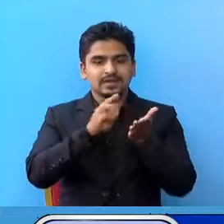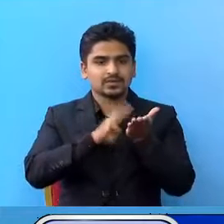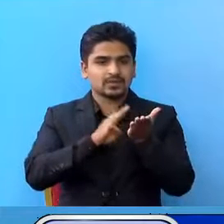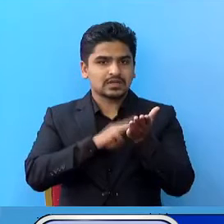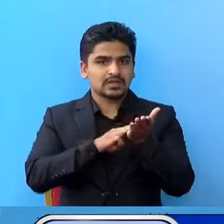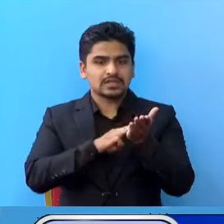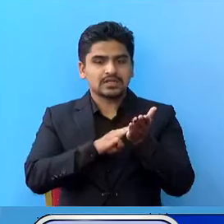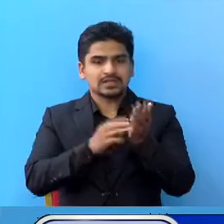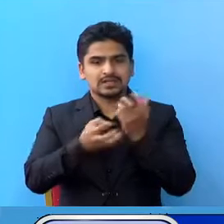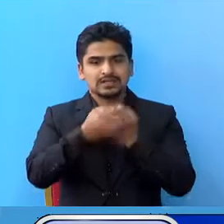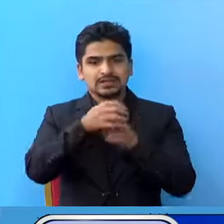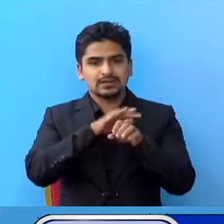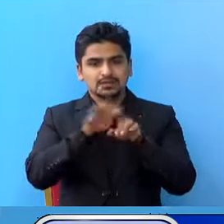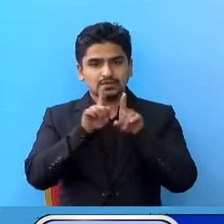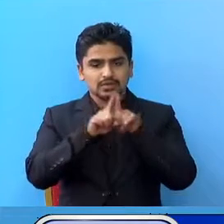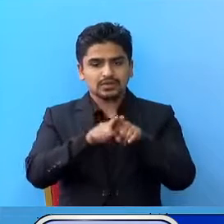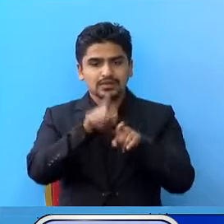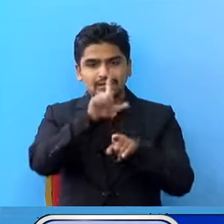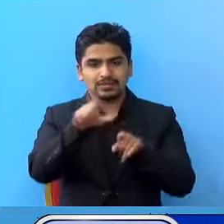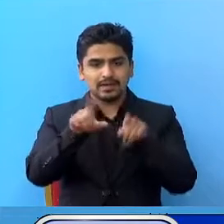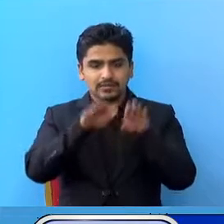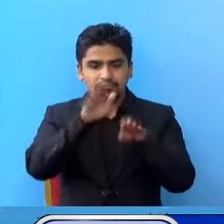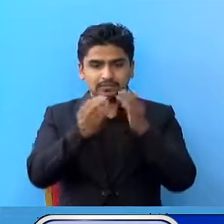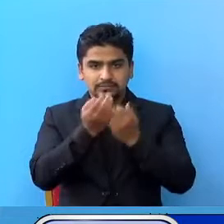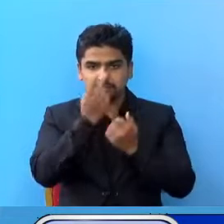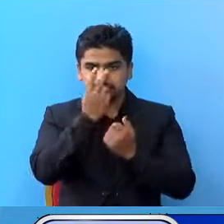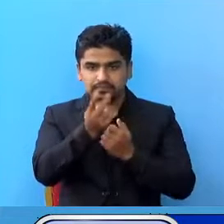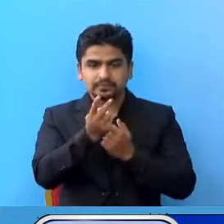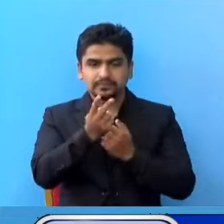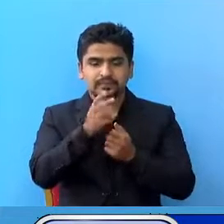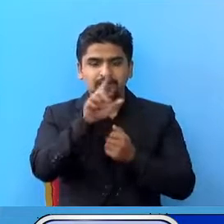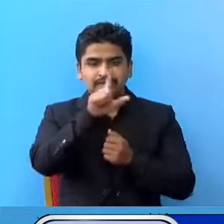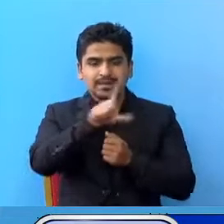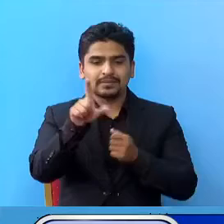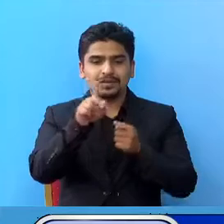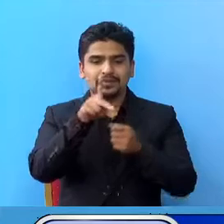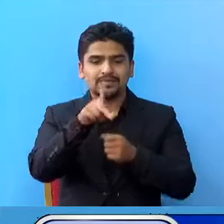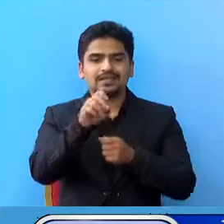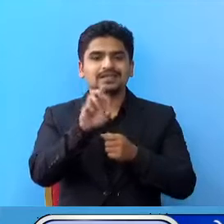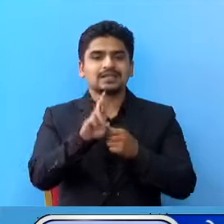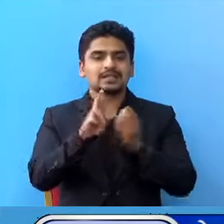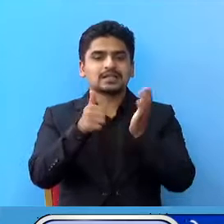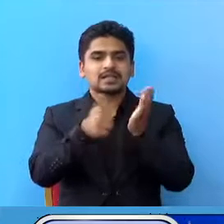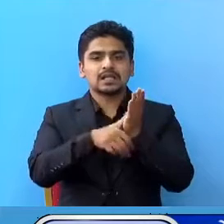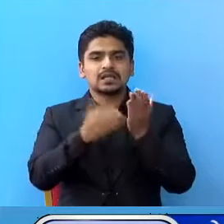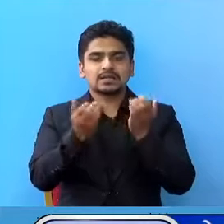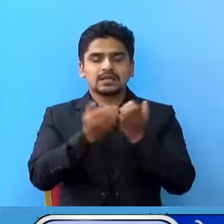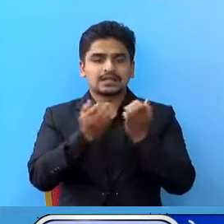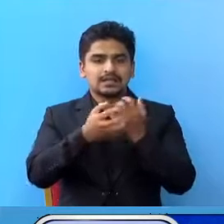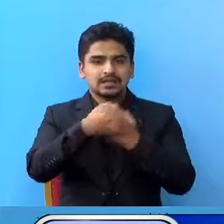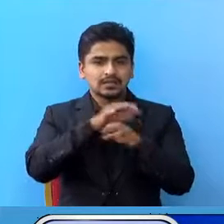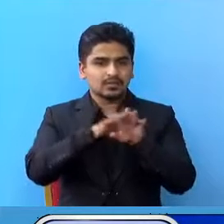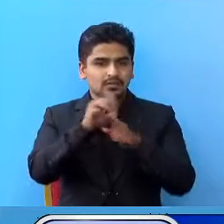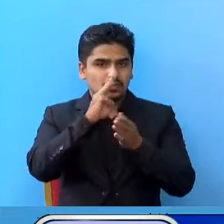देश सरूसंग नेपाल लाई तुलनागरे रहरदा नेपाल PCR टेस्ट गरने मुलू करूमा